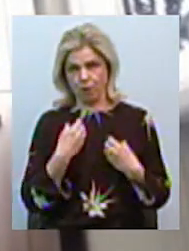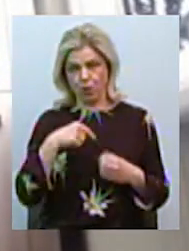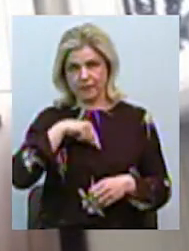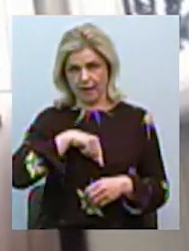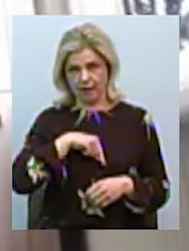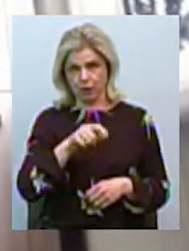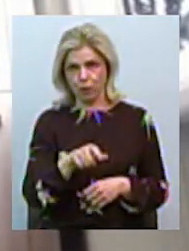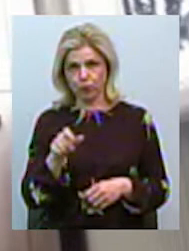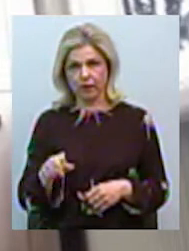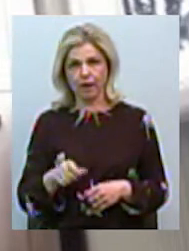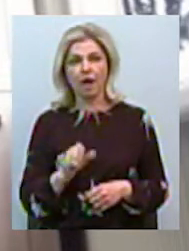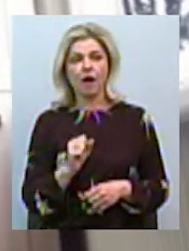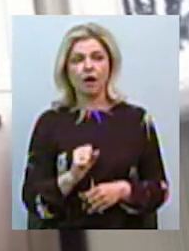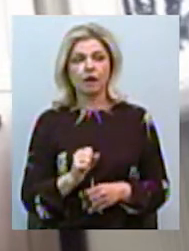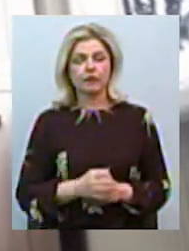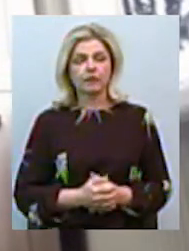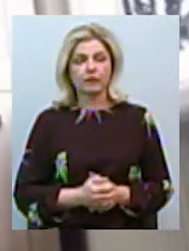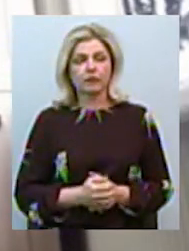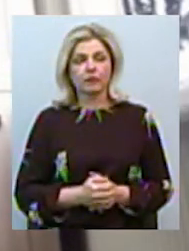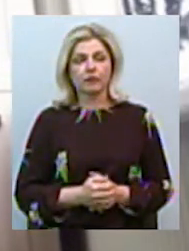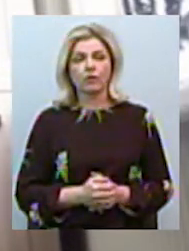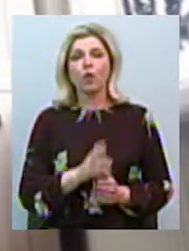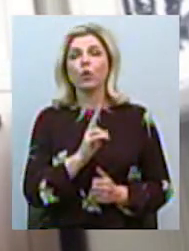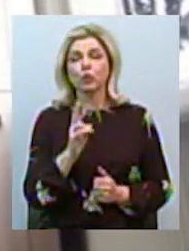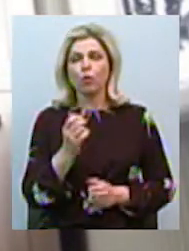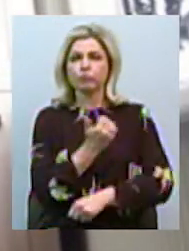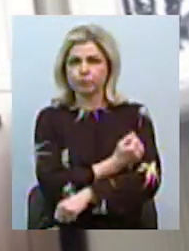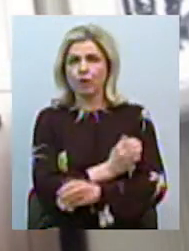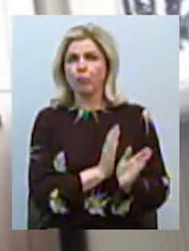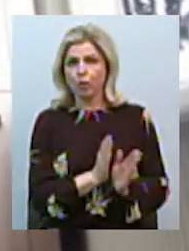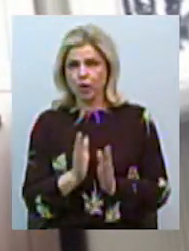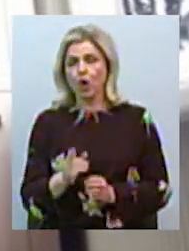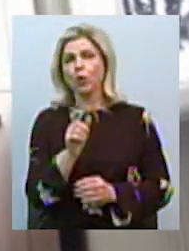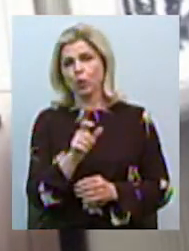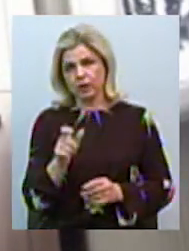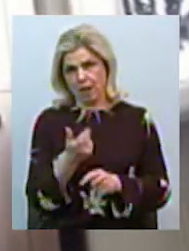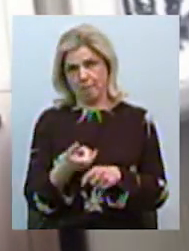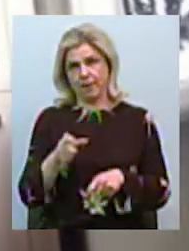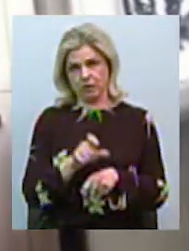людей. Адже скомпенсованим цукровим діабетом людей більше.